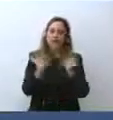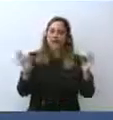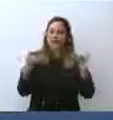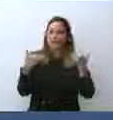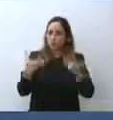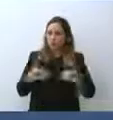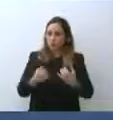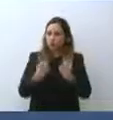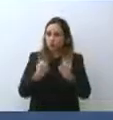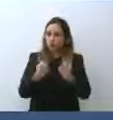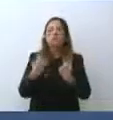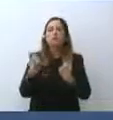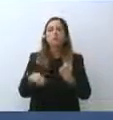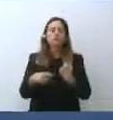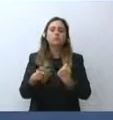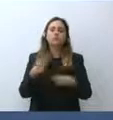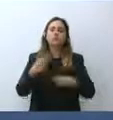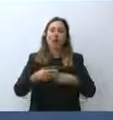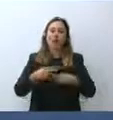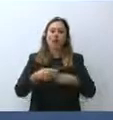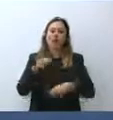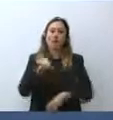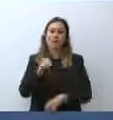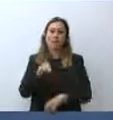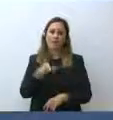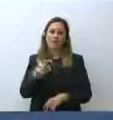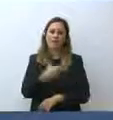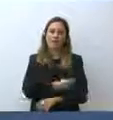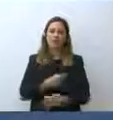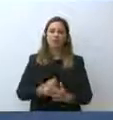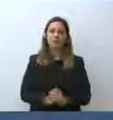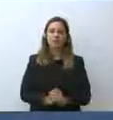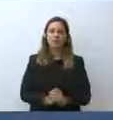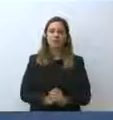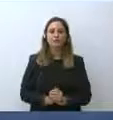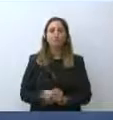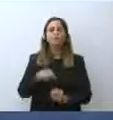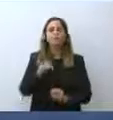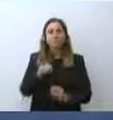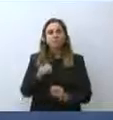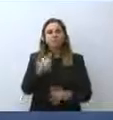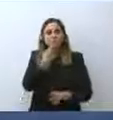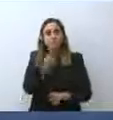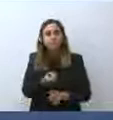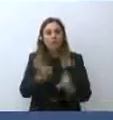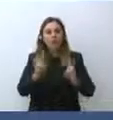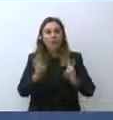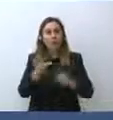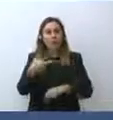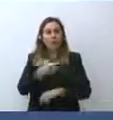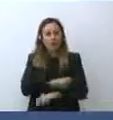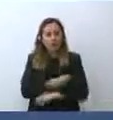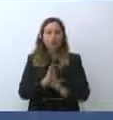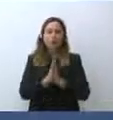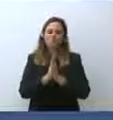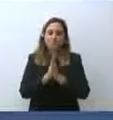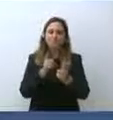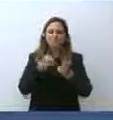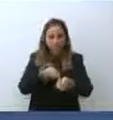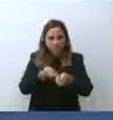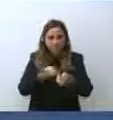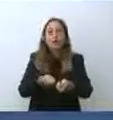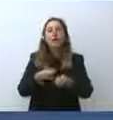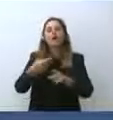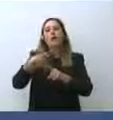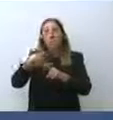a ripetere la necessità di farlo. Mentre dico questo però devo anche esprimere la mia solidarietà piena